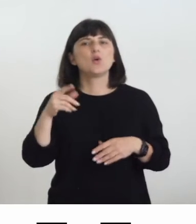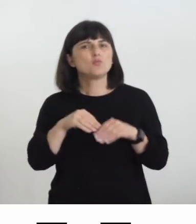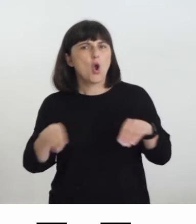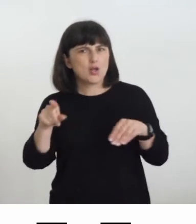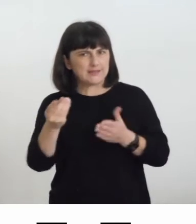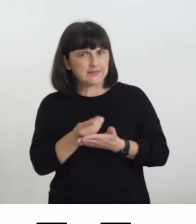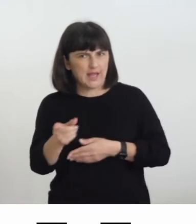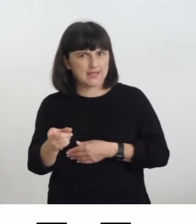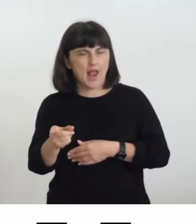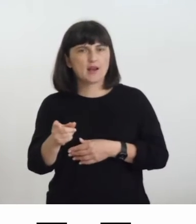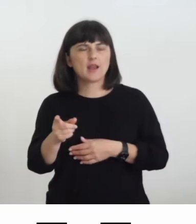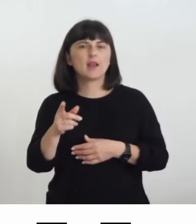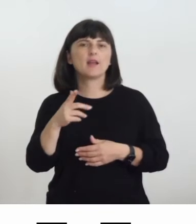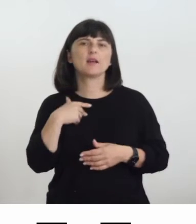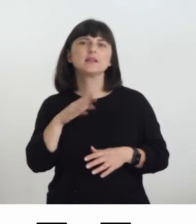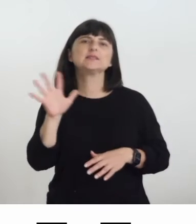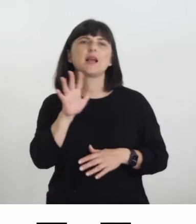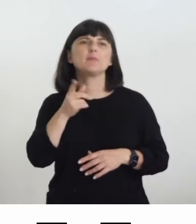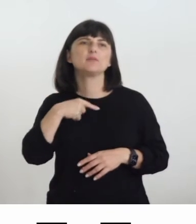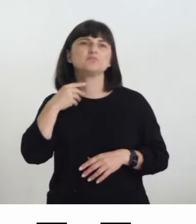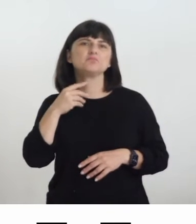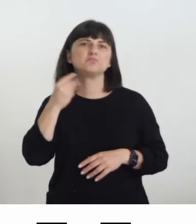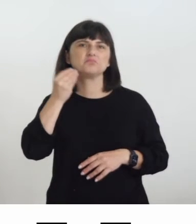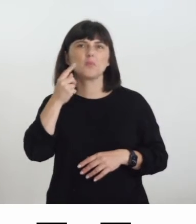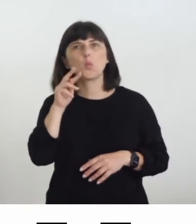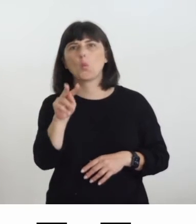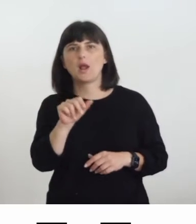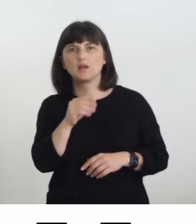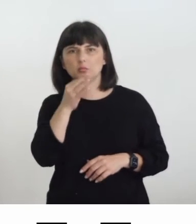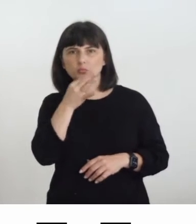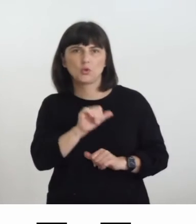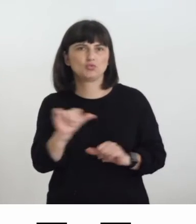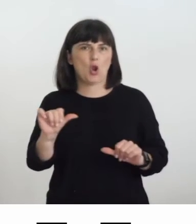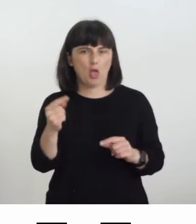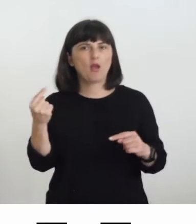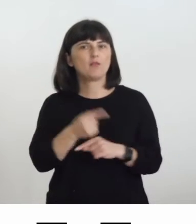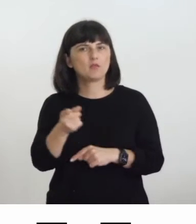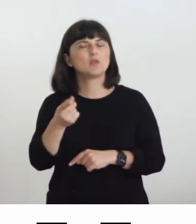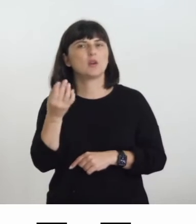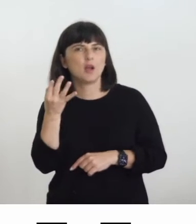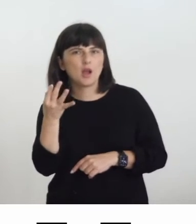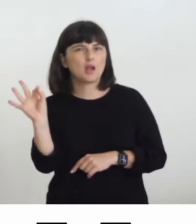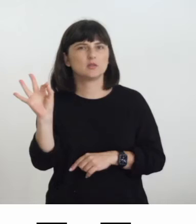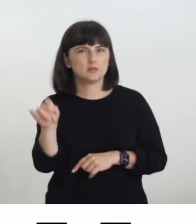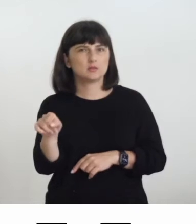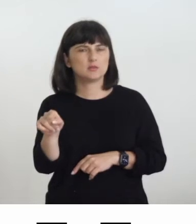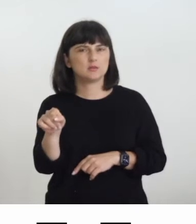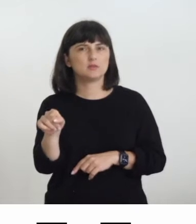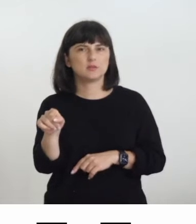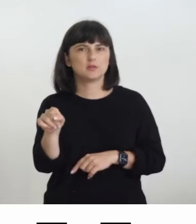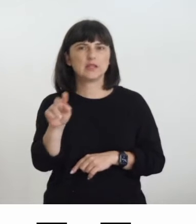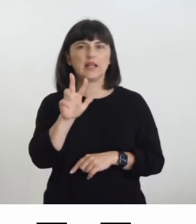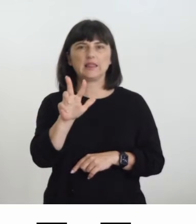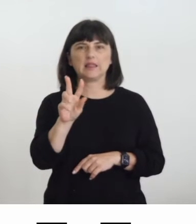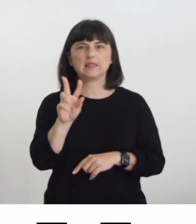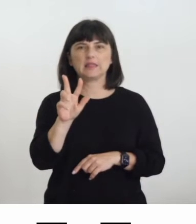in cui sono solo da guardare praticamente quindi in questo caso è un'eccezione perché i 32